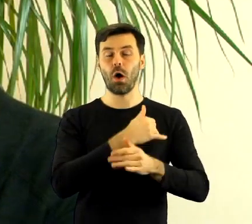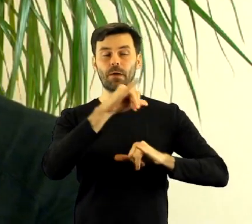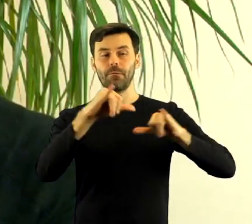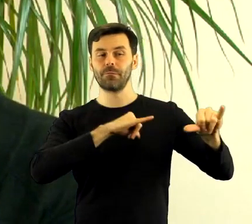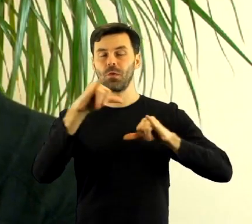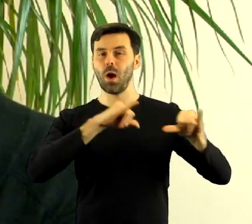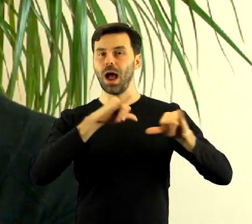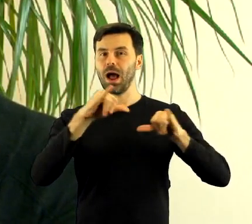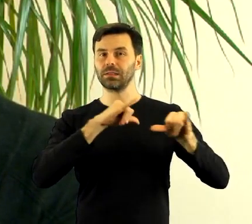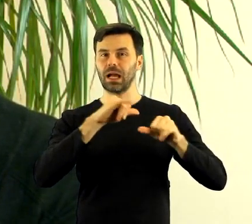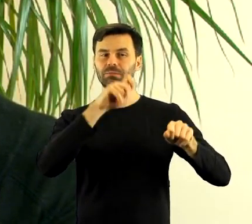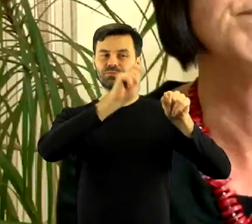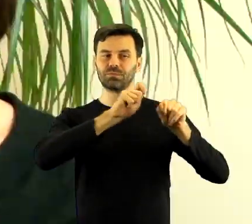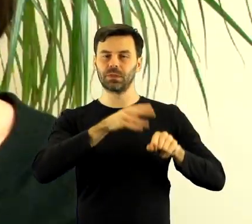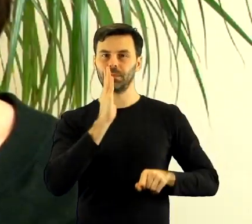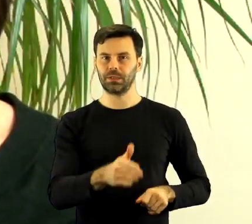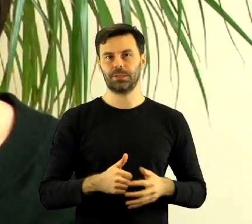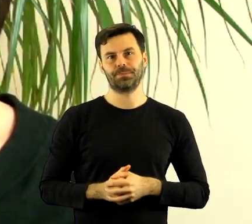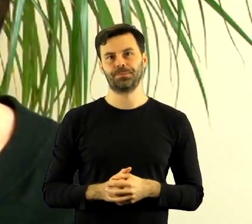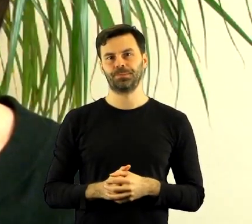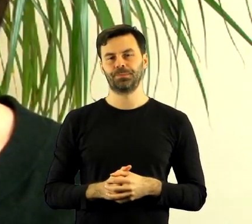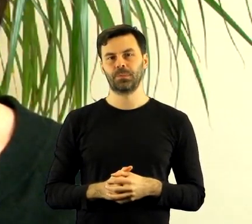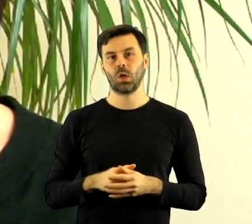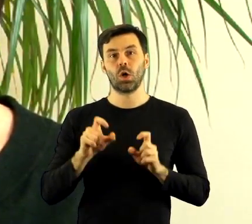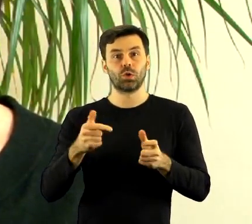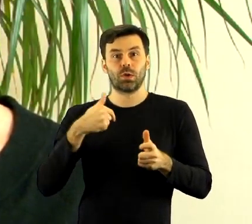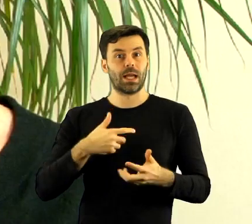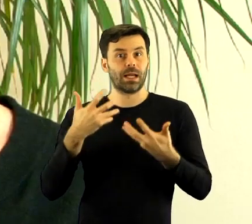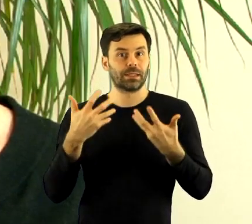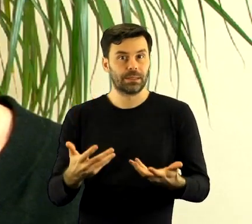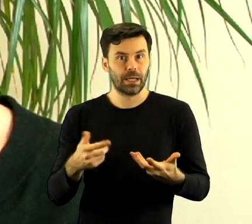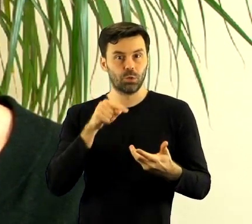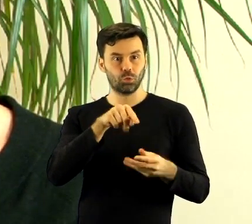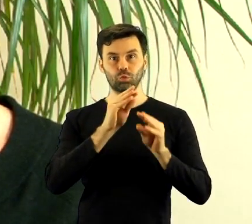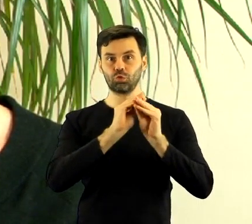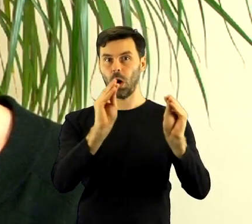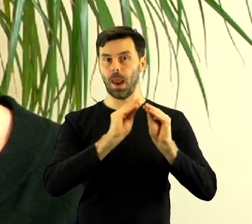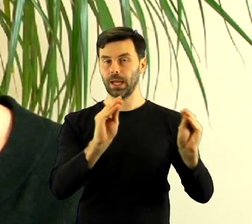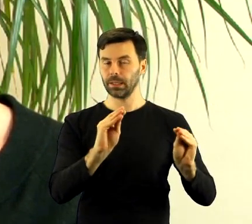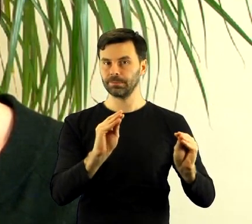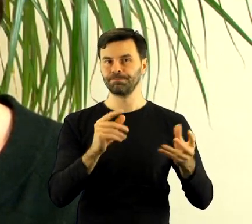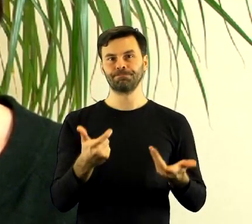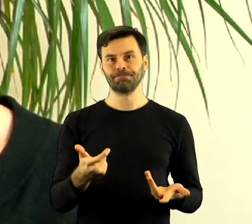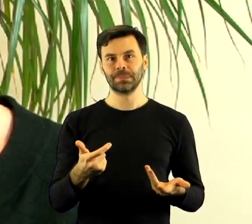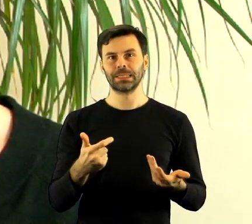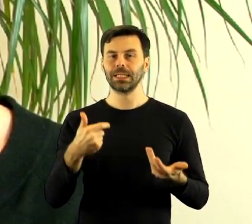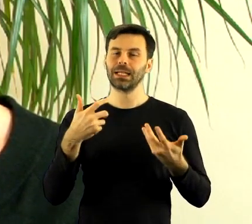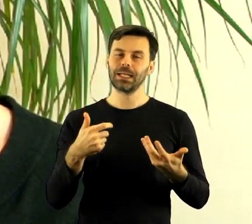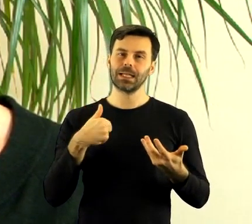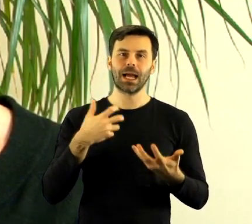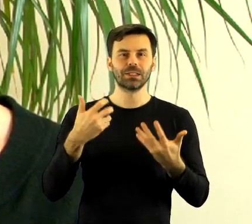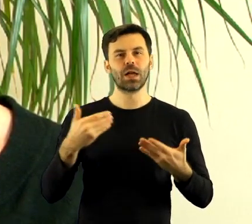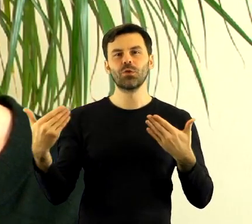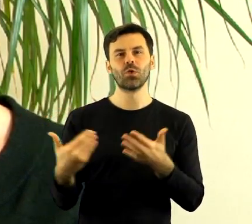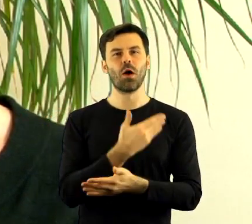zaufanie zostało mocno naderwane. Czego oczekuję po tym szkoleniu? Przede wszystkim umiejętności, tak?